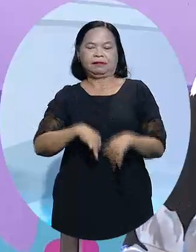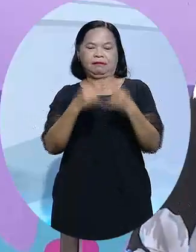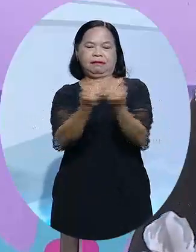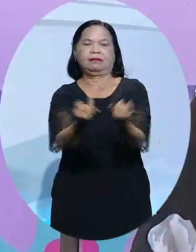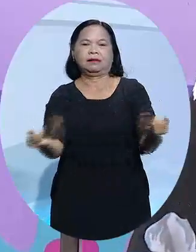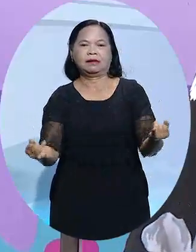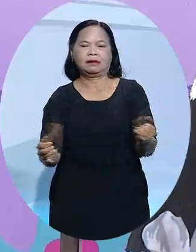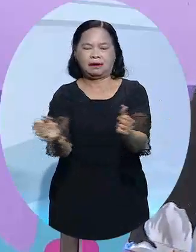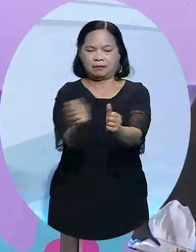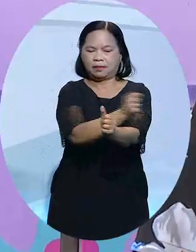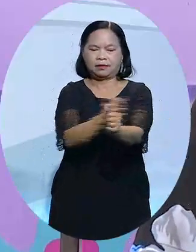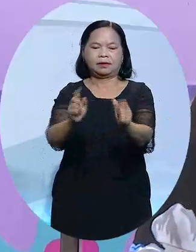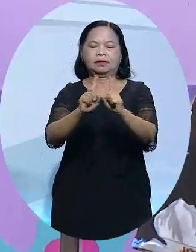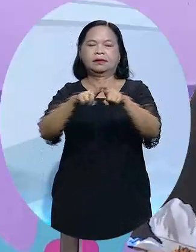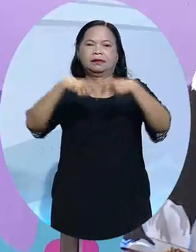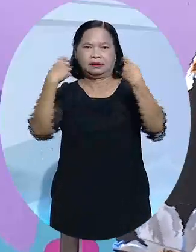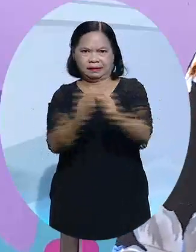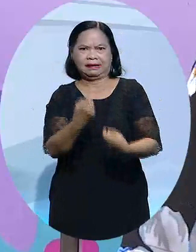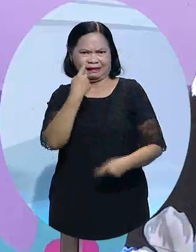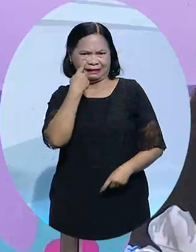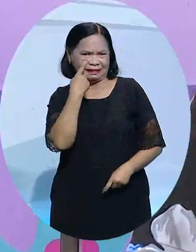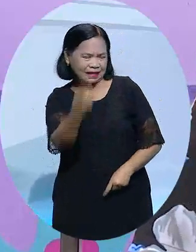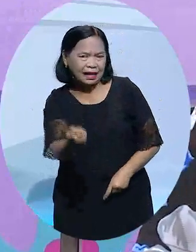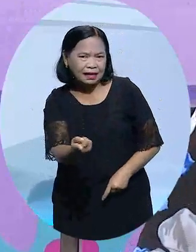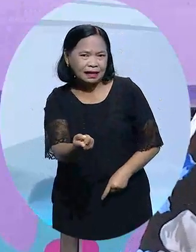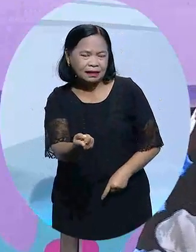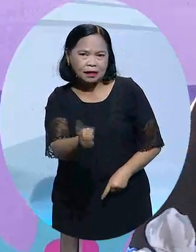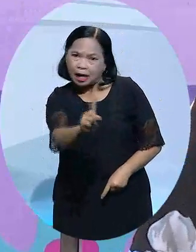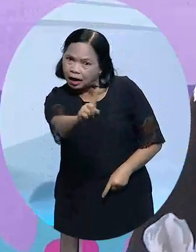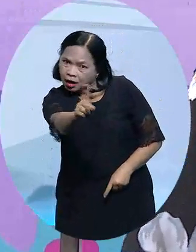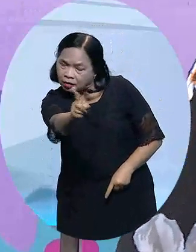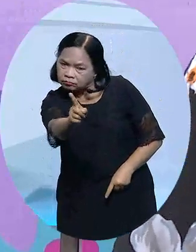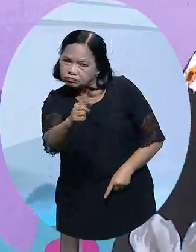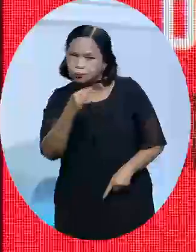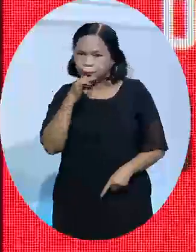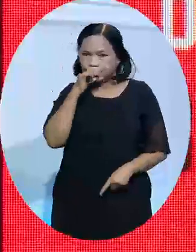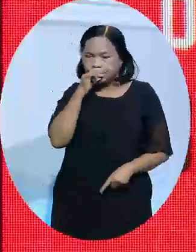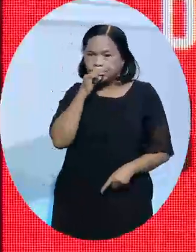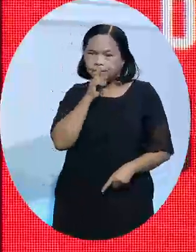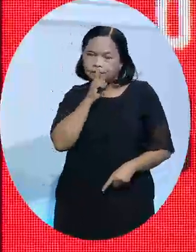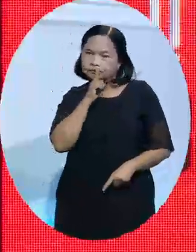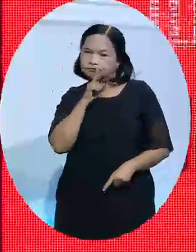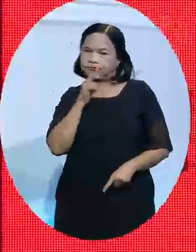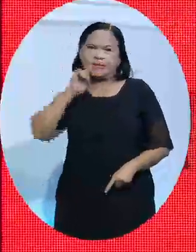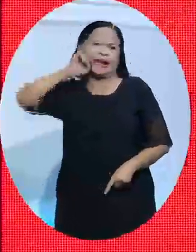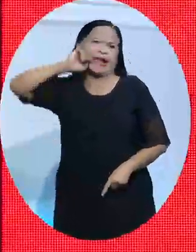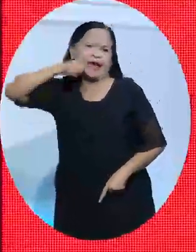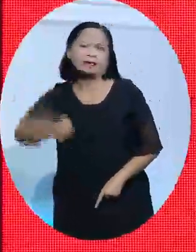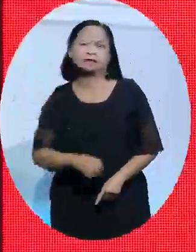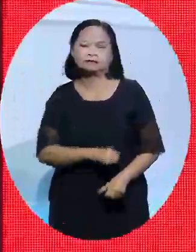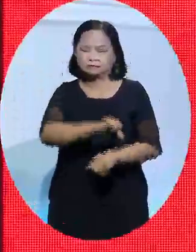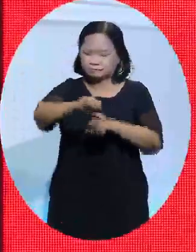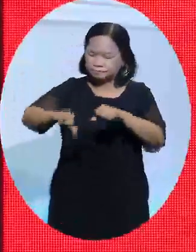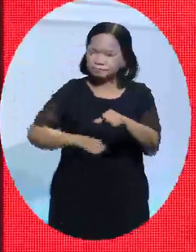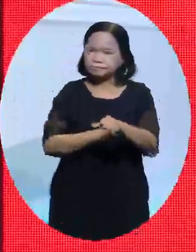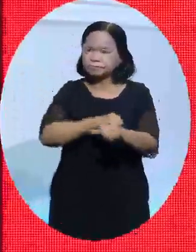những cái vụ bạo hành gia đình hiện nay thì chúng ta thấy là chúng ta không được im lặng tại vì im lặng là tội ác. Đây là một trong những hoạt động